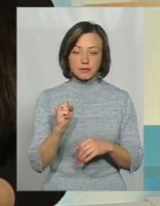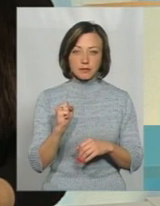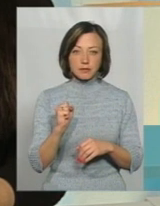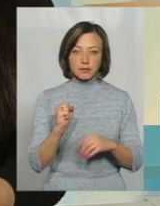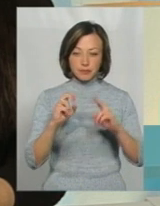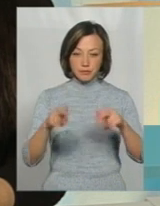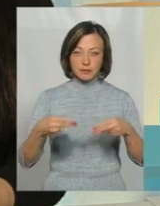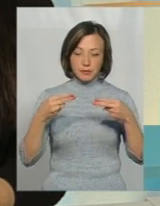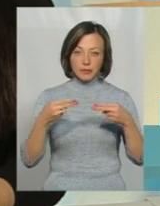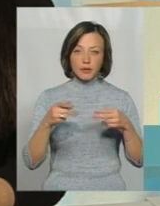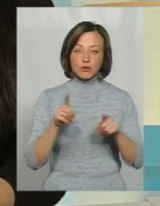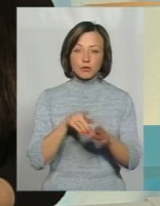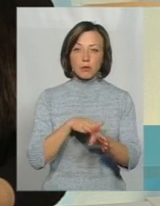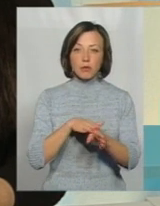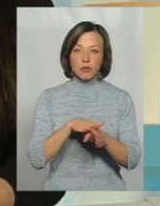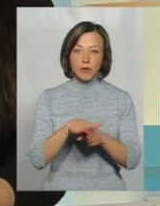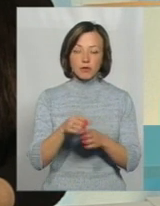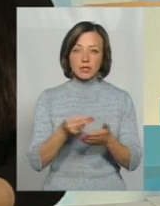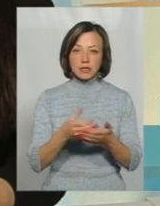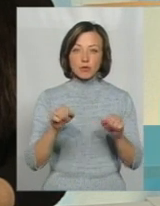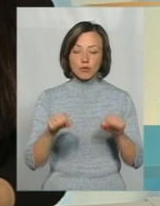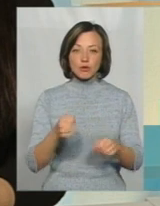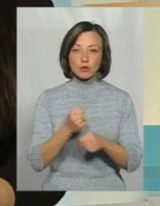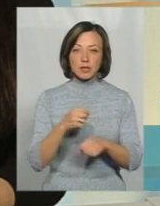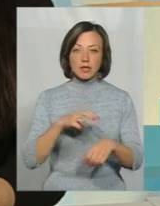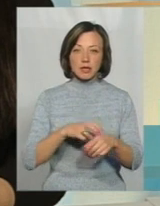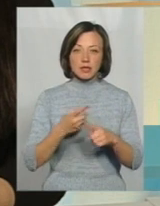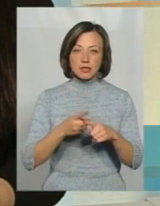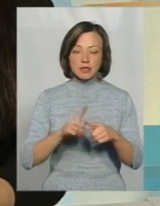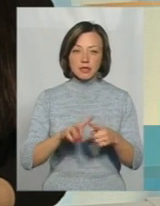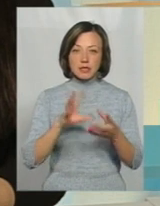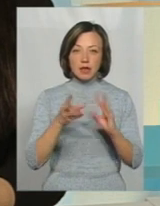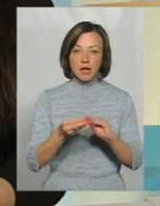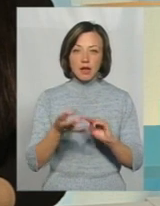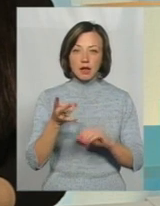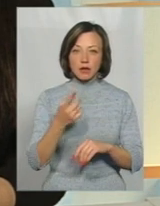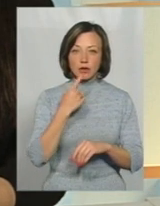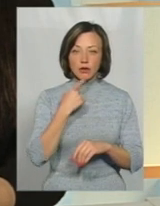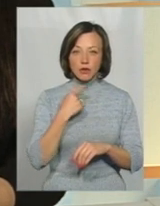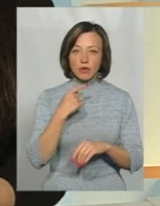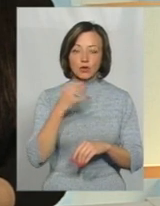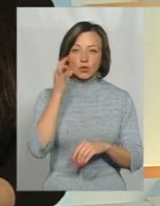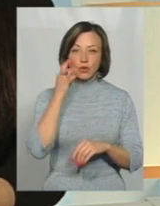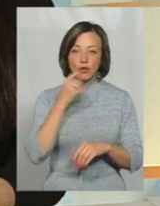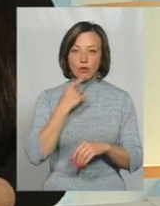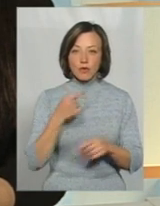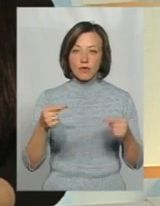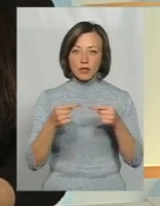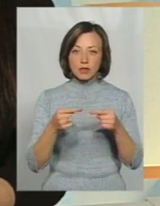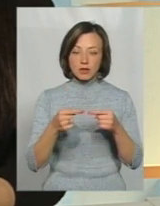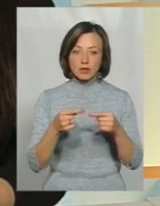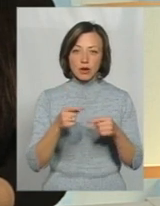що повноцінно може зробити лікар первинної ланки, це загальний аналіз крові, стечіт цукор крові, визначення